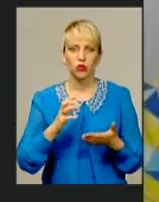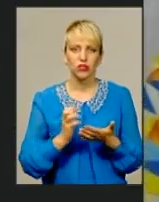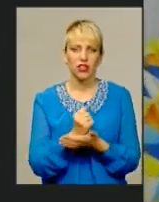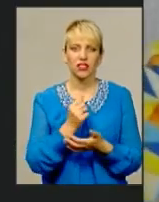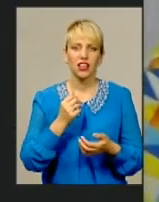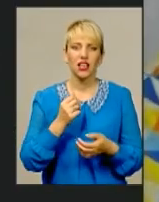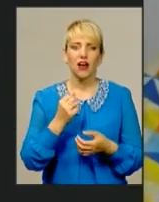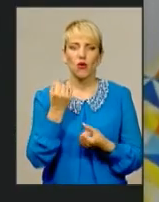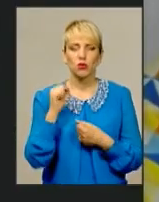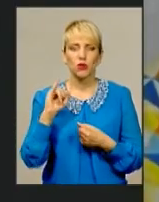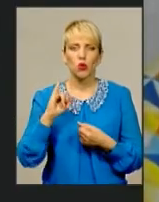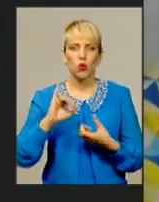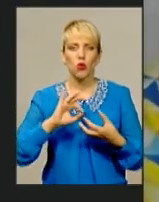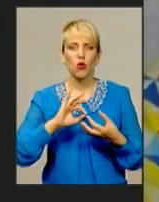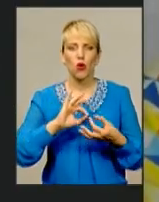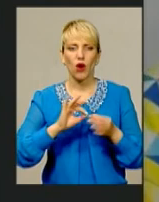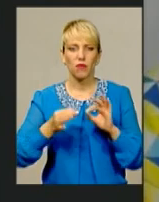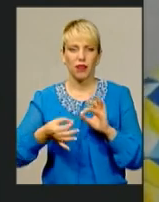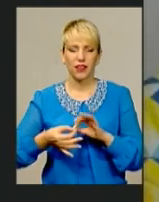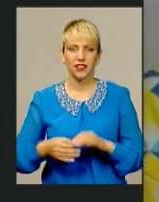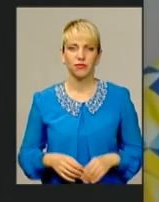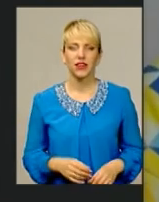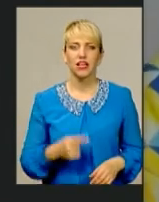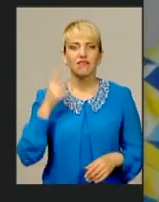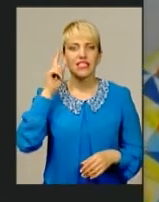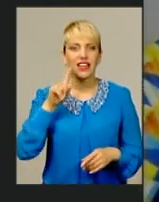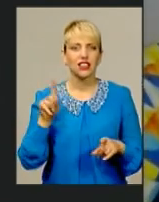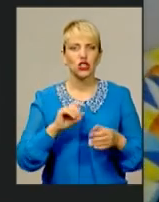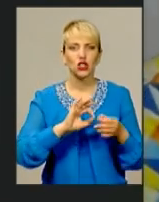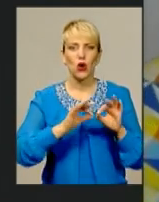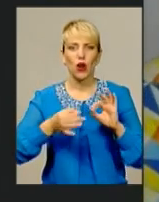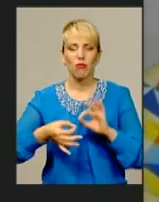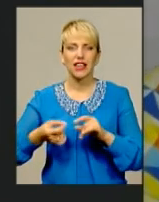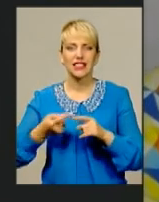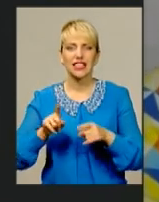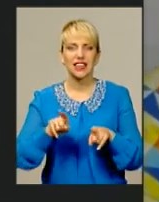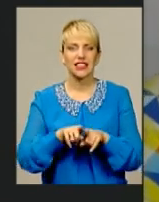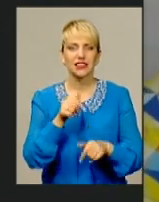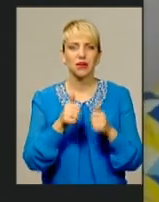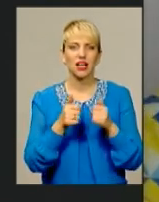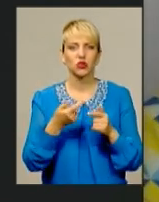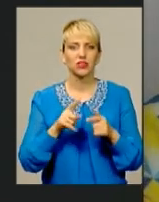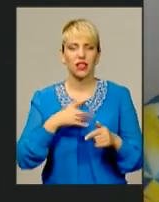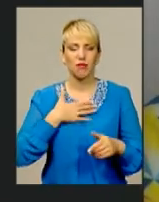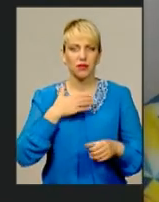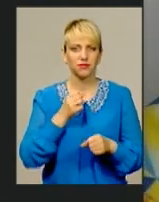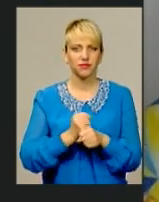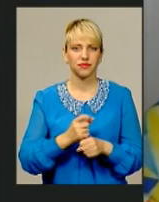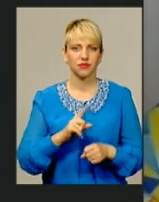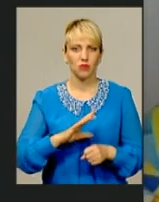Ну, знаєте, Олімпіада – це такі змагання, на які треба настроюватись сильно. І тут сильно влігає